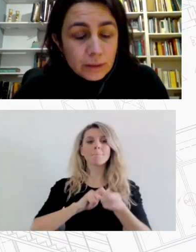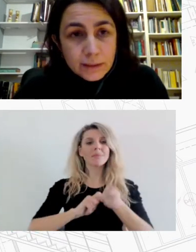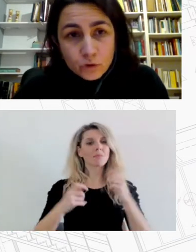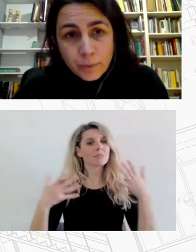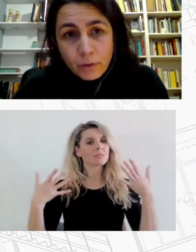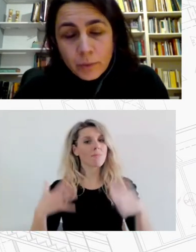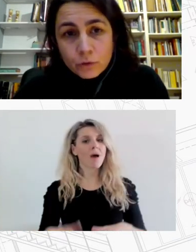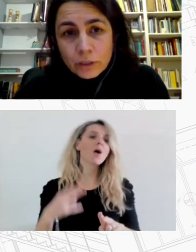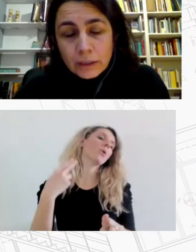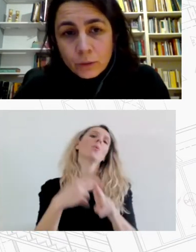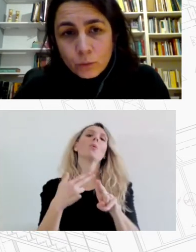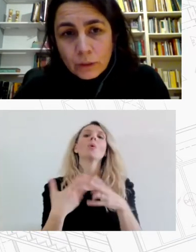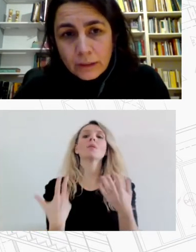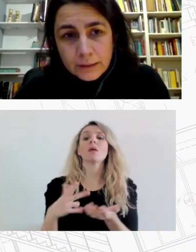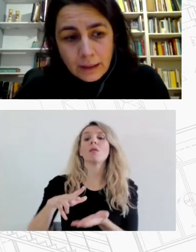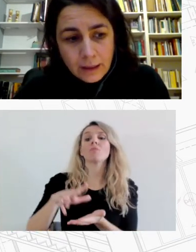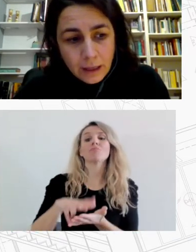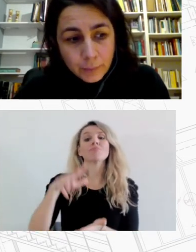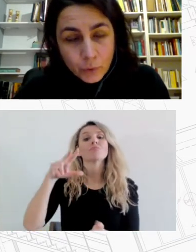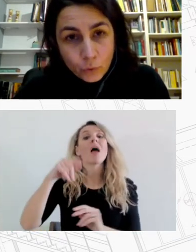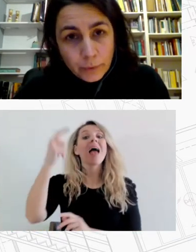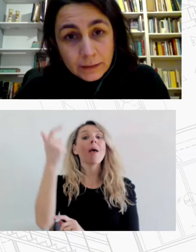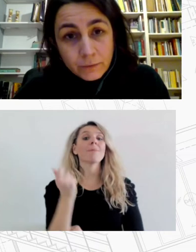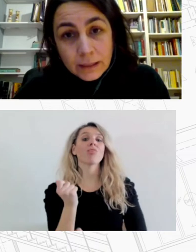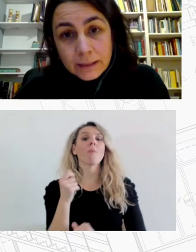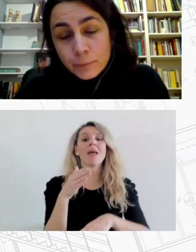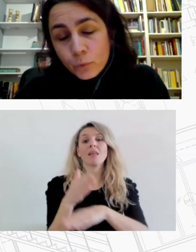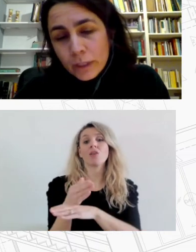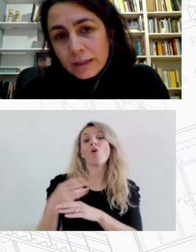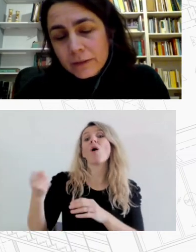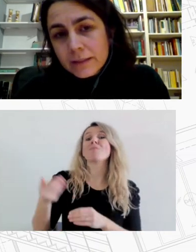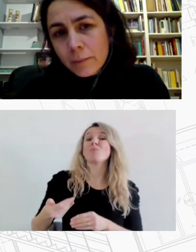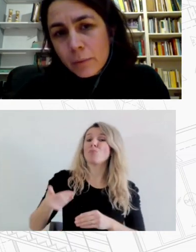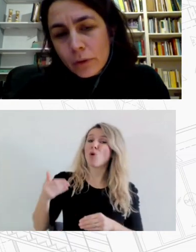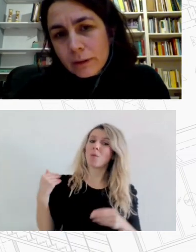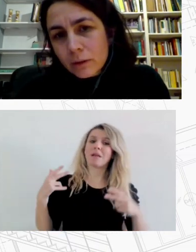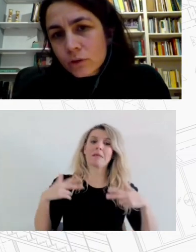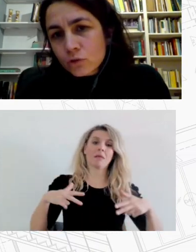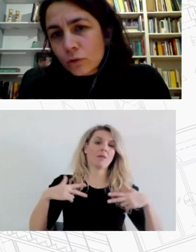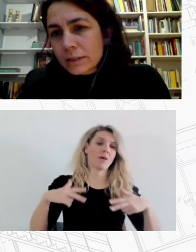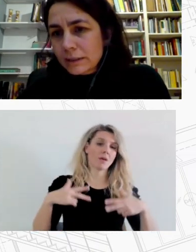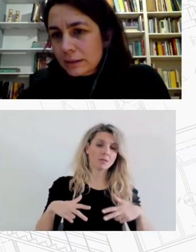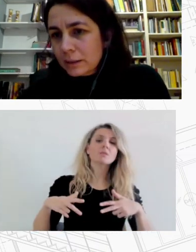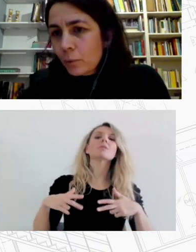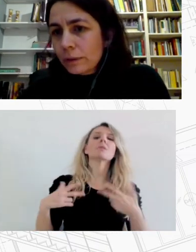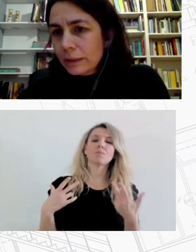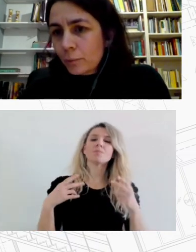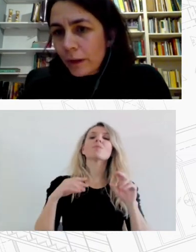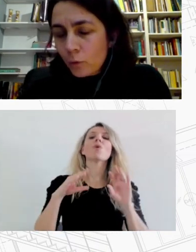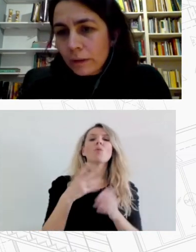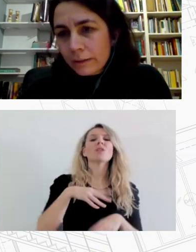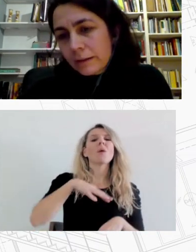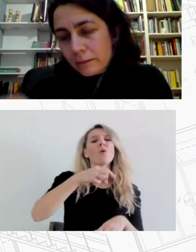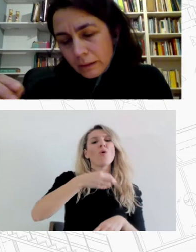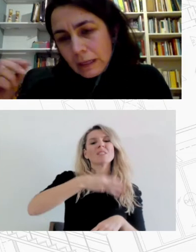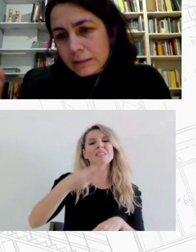θεσμοθέτηση ενός επιδόματος ενικίου του 2019 από την προηγούμενη κυβέρνηση που είναι αυτή τη στιγμή μοναδική οριζόντια στεγαστική πολιτική που